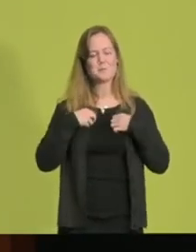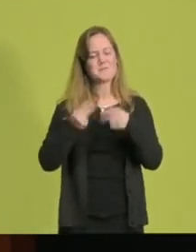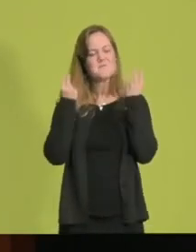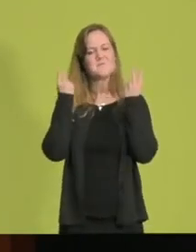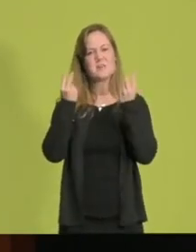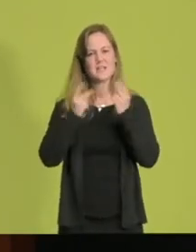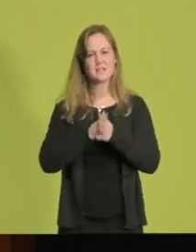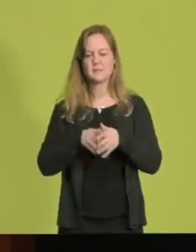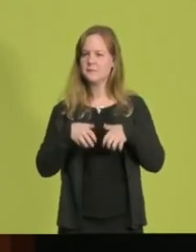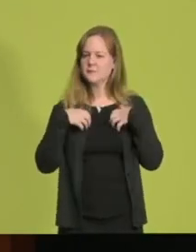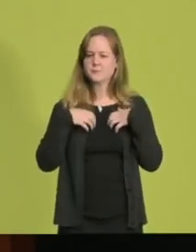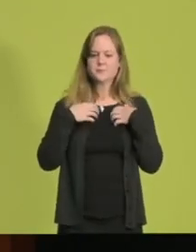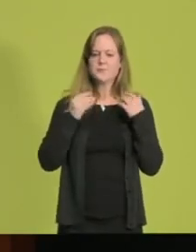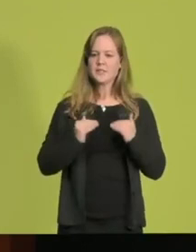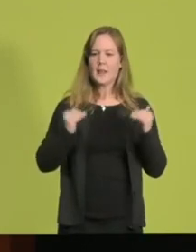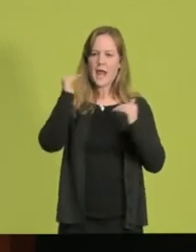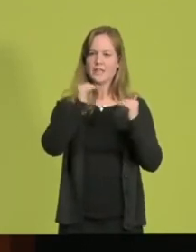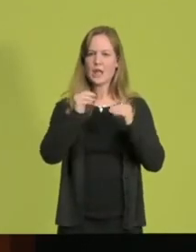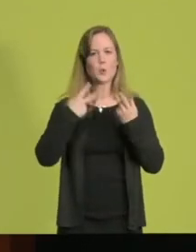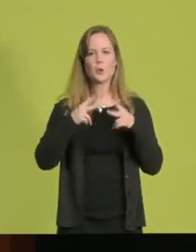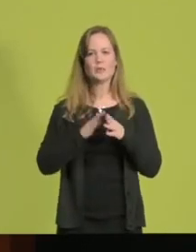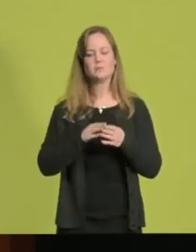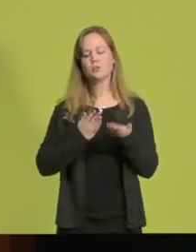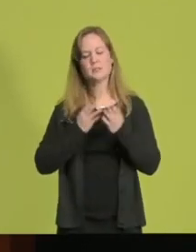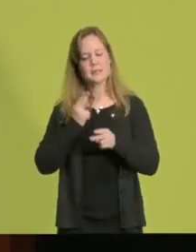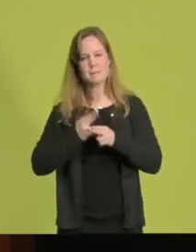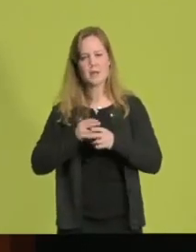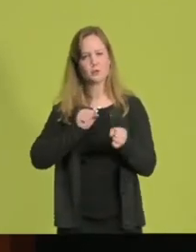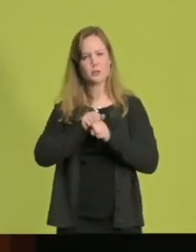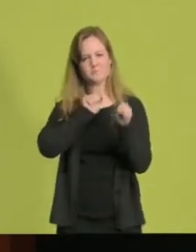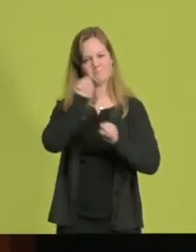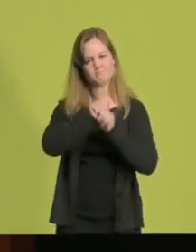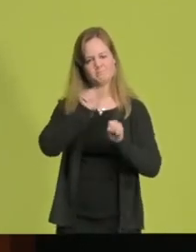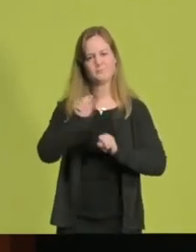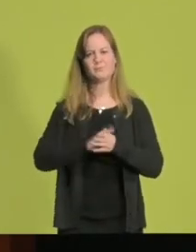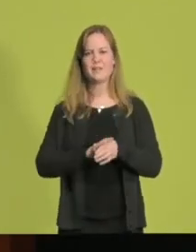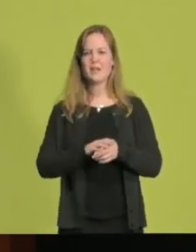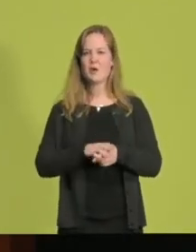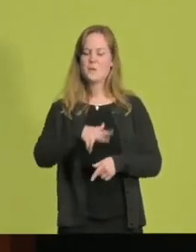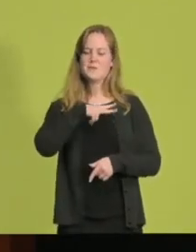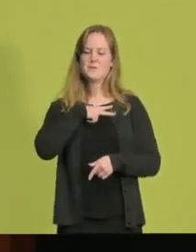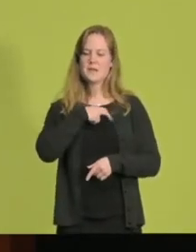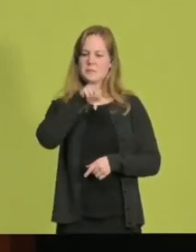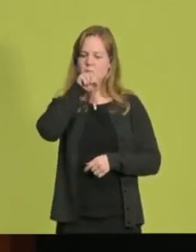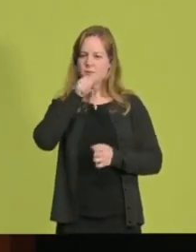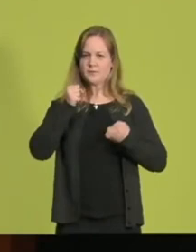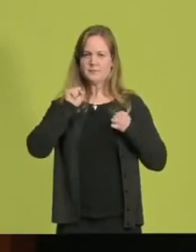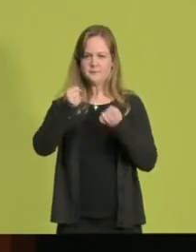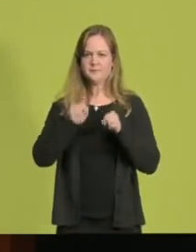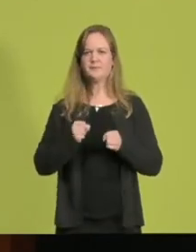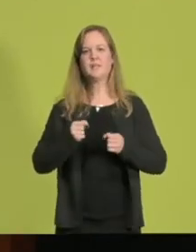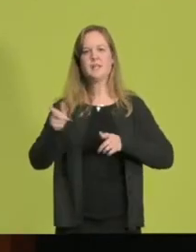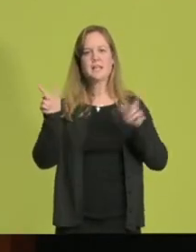aufregt, wenn ich spüre, dass Gleichstellung noch immer tagtäglich erkämpft werden muss. Und ich kämpfe mit Leidenschaft für eine gerechte Gesellschaft,